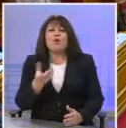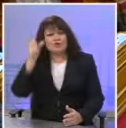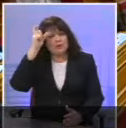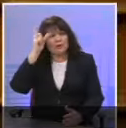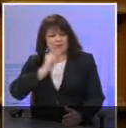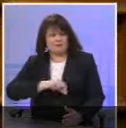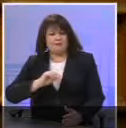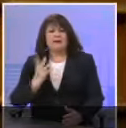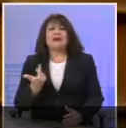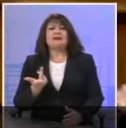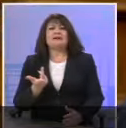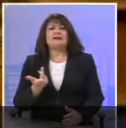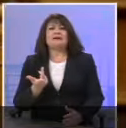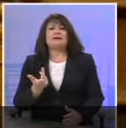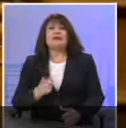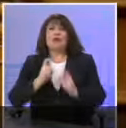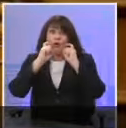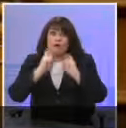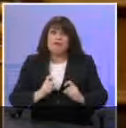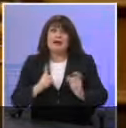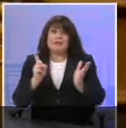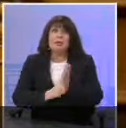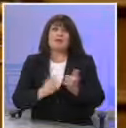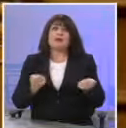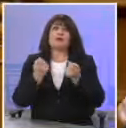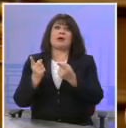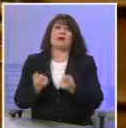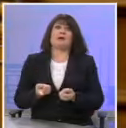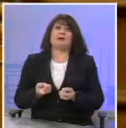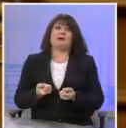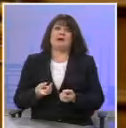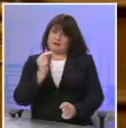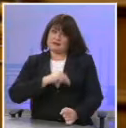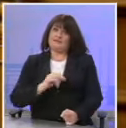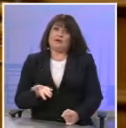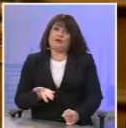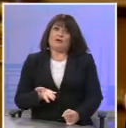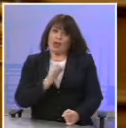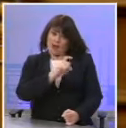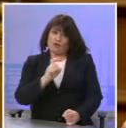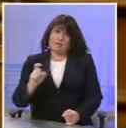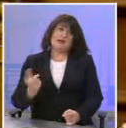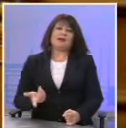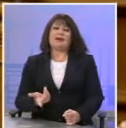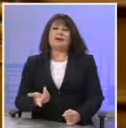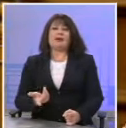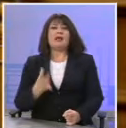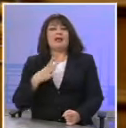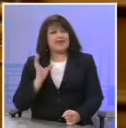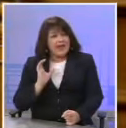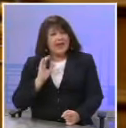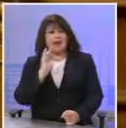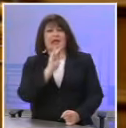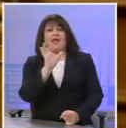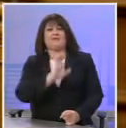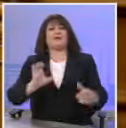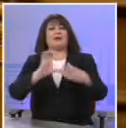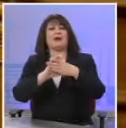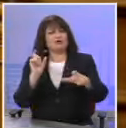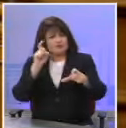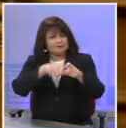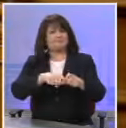για να κάνει αυτό που οφείλει να κάνει. Ως χώρα που διεκδικεί την ένταξή της στην Ευρωπαϊκή Ένωση.